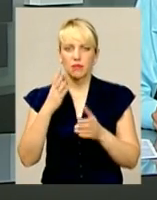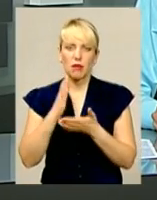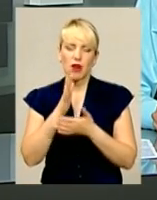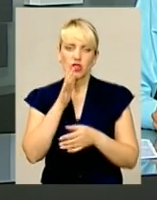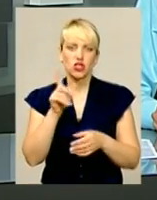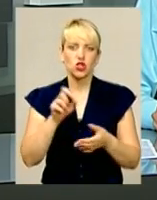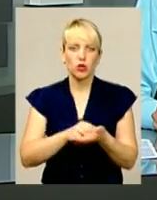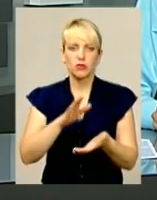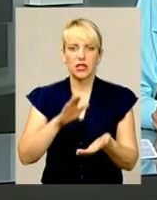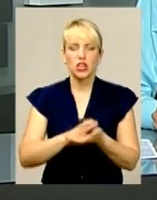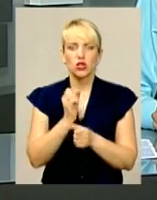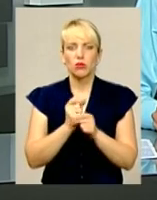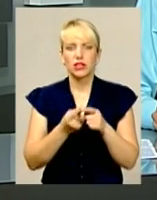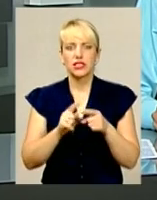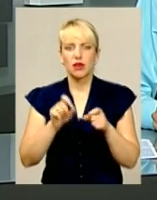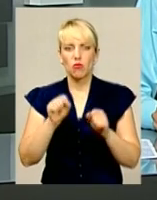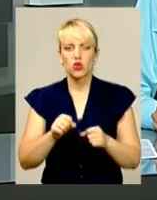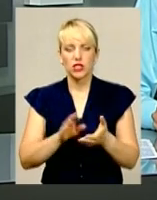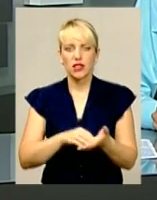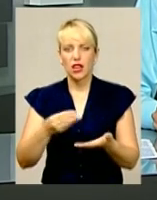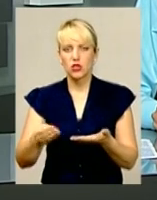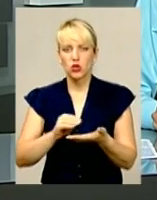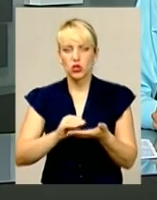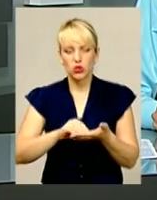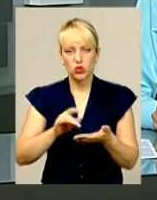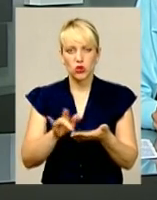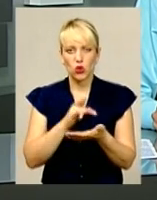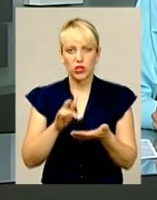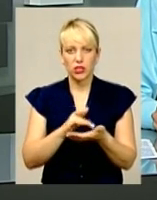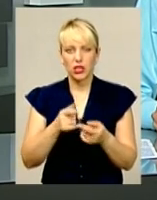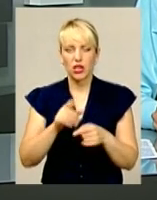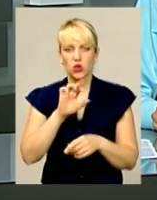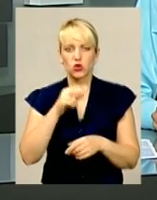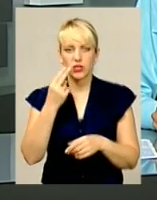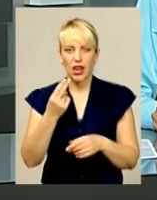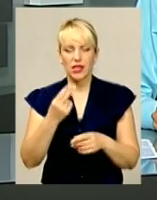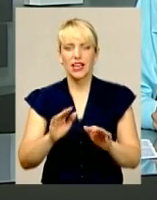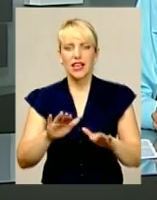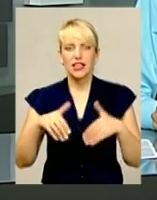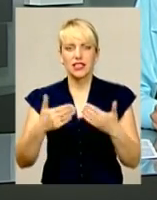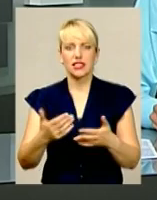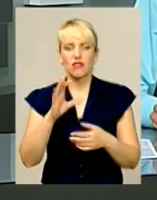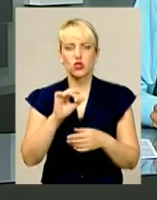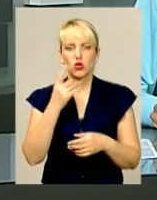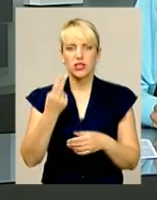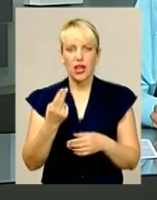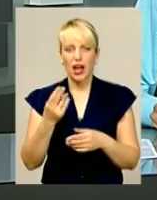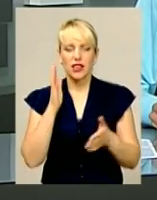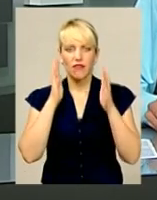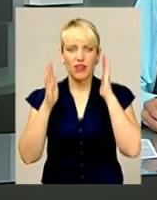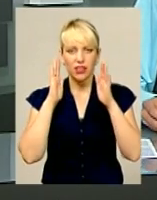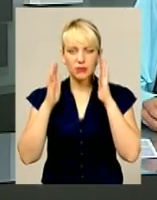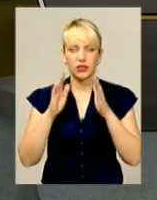зреєструватися. Зробити це можна на сторінках соціальної ініціативи «Хтось не зробить» у соціальних мережах Фейсбук та